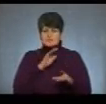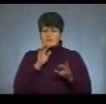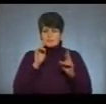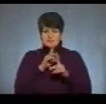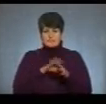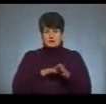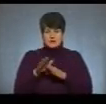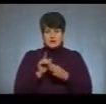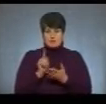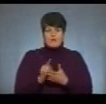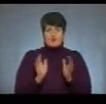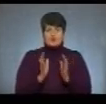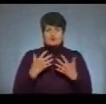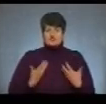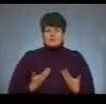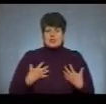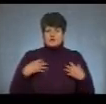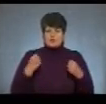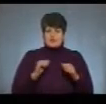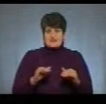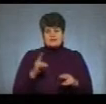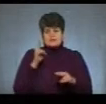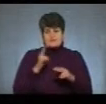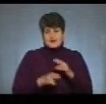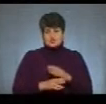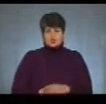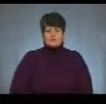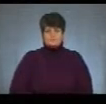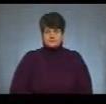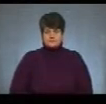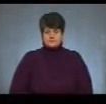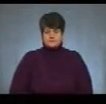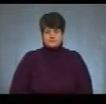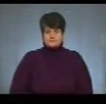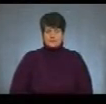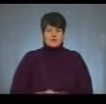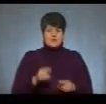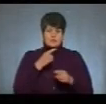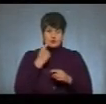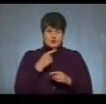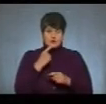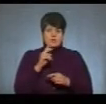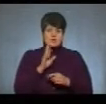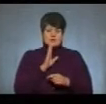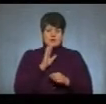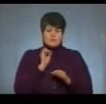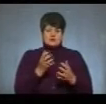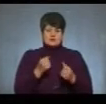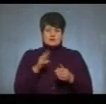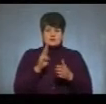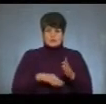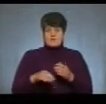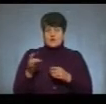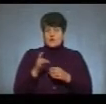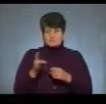'язків щодо охорони життя та здоров'я дітей завершено. За словами Лесі Гурецької, комірниця може отримати штраф, розмір